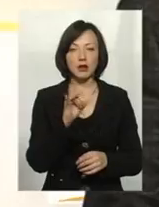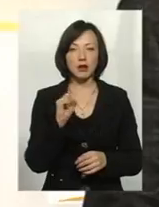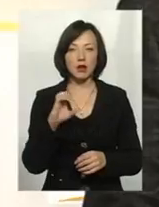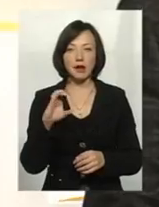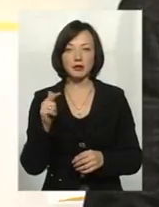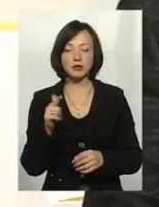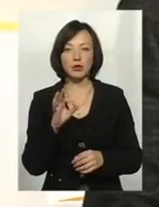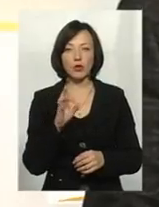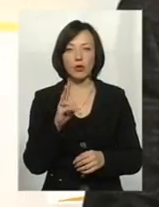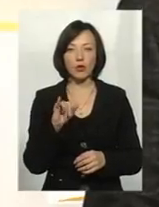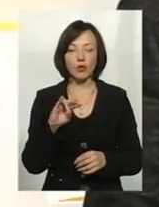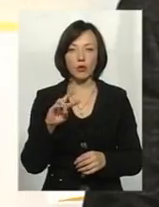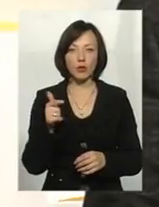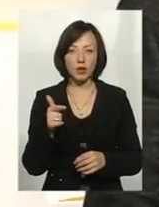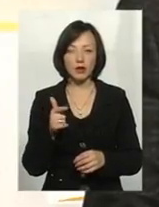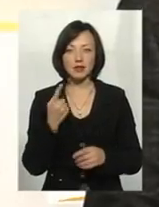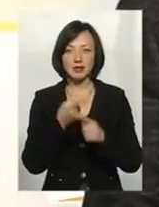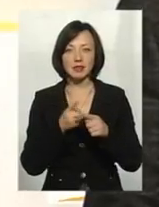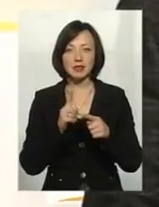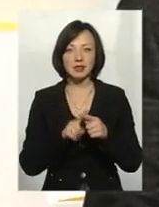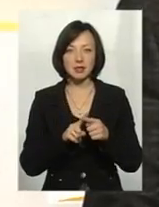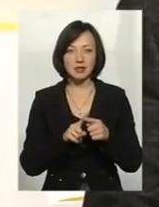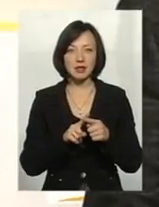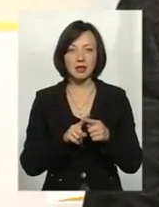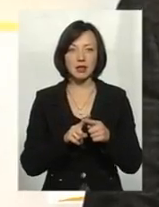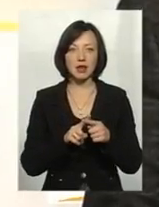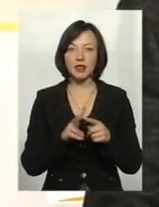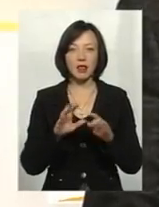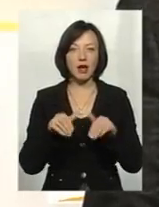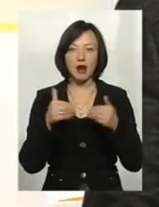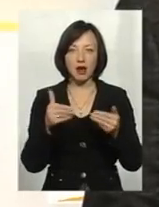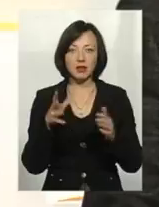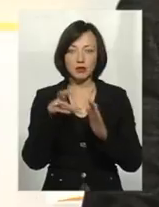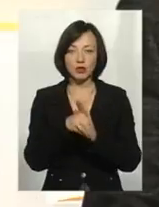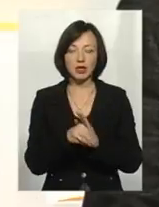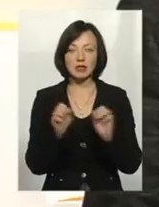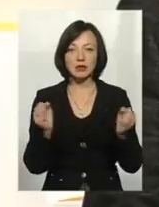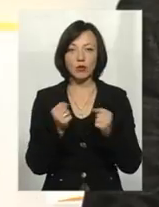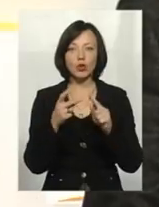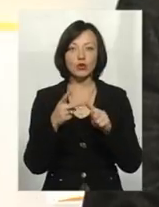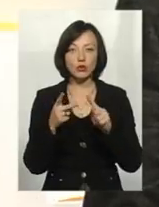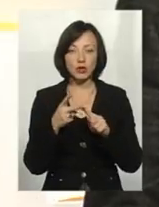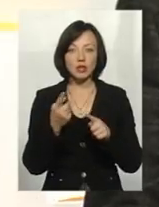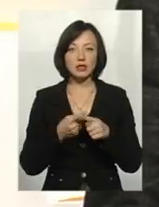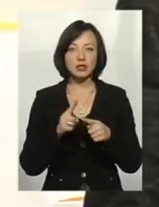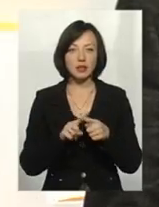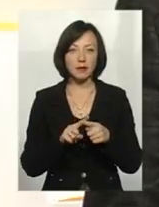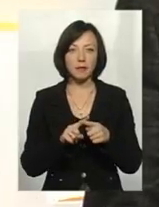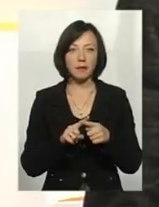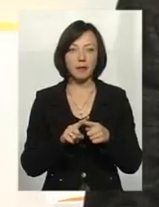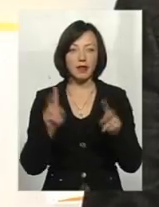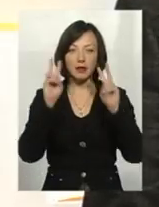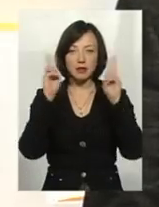це види риб, люди хижаки поїдають, не радять іменно запускати зимою. І другий фактор, теж не